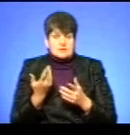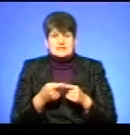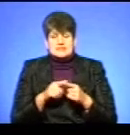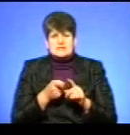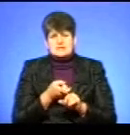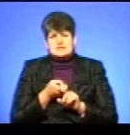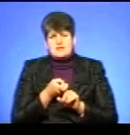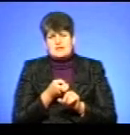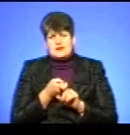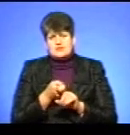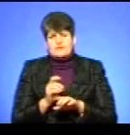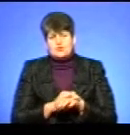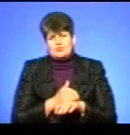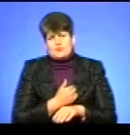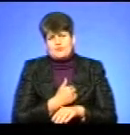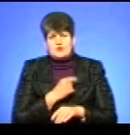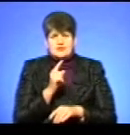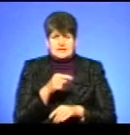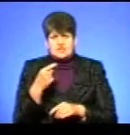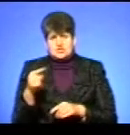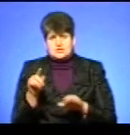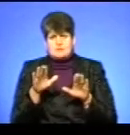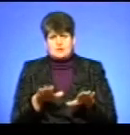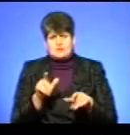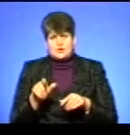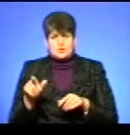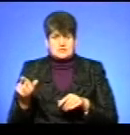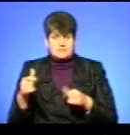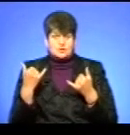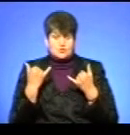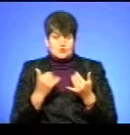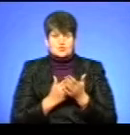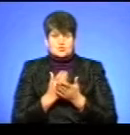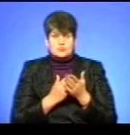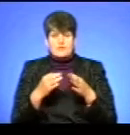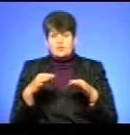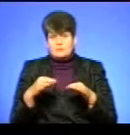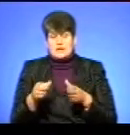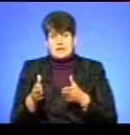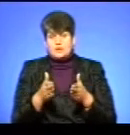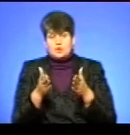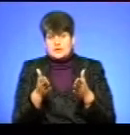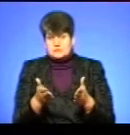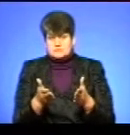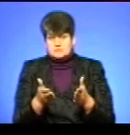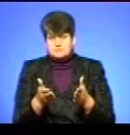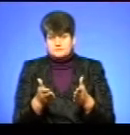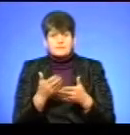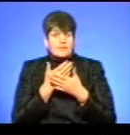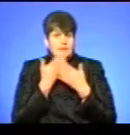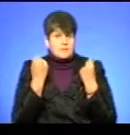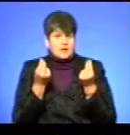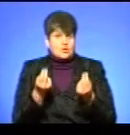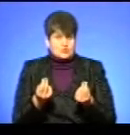залежить від доброї волі тих чи інших посадових осіб. Якщо сьогодні служба автомобільних доріг не має